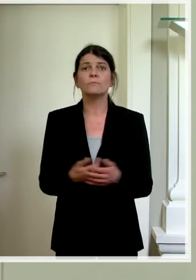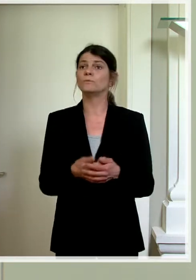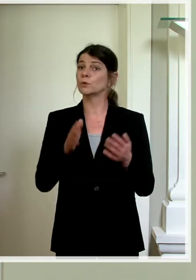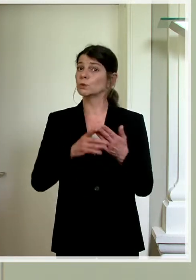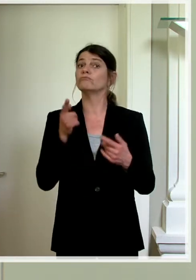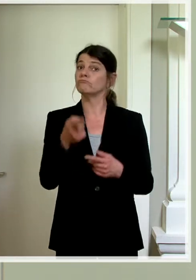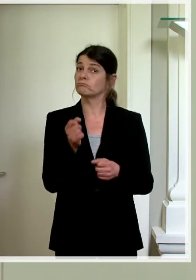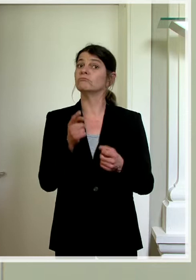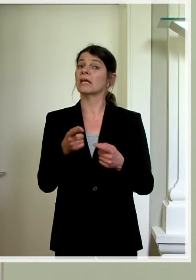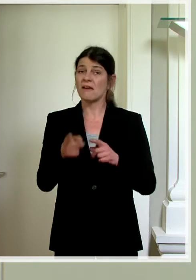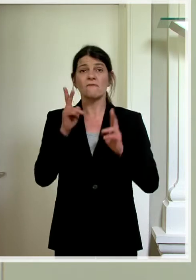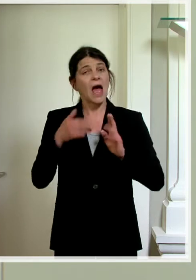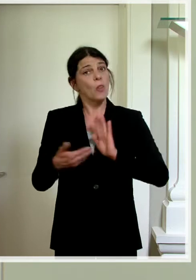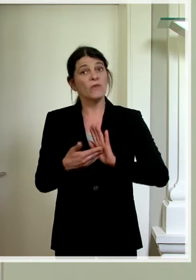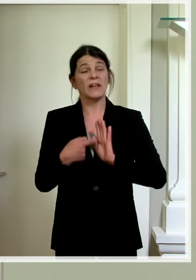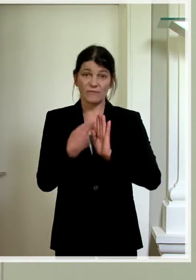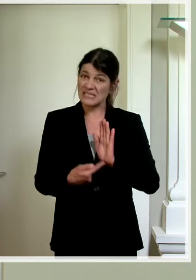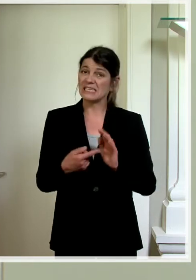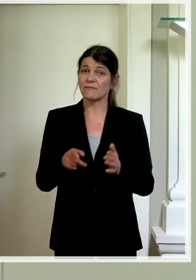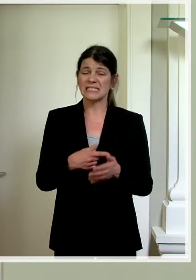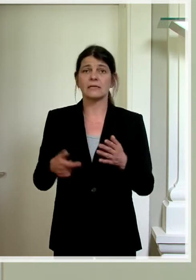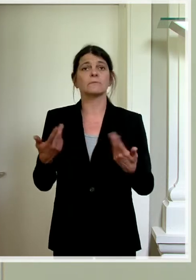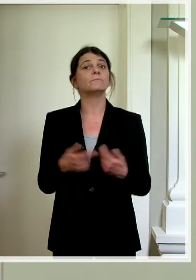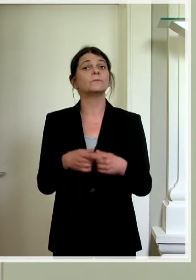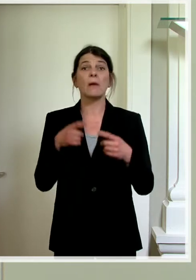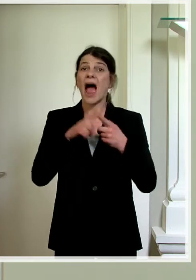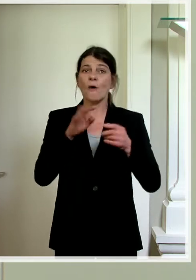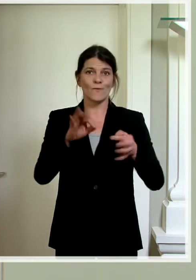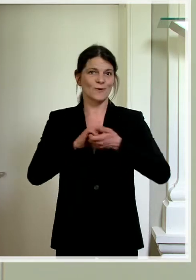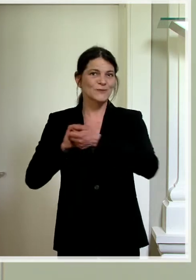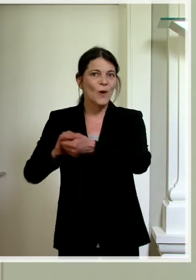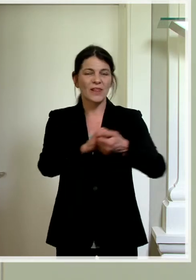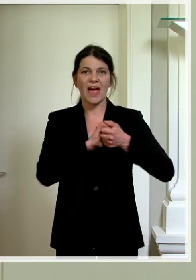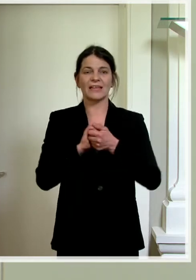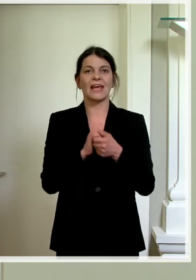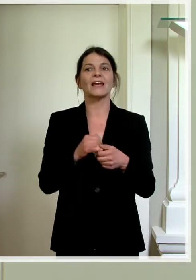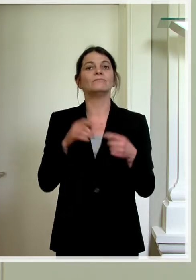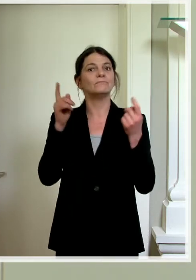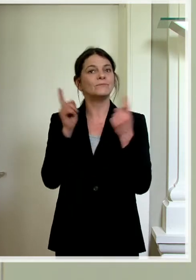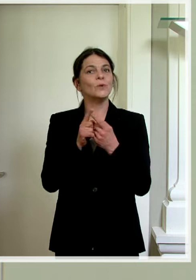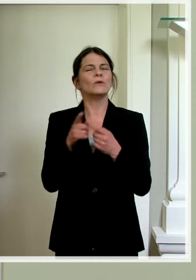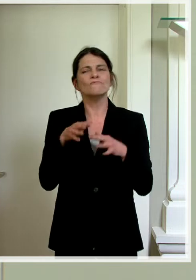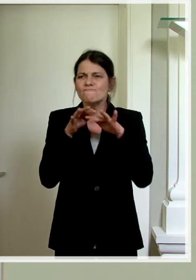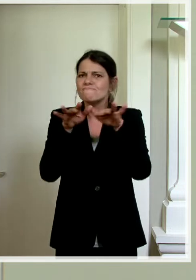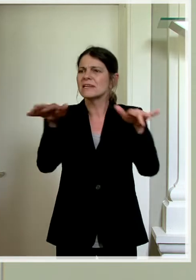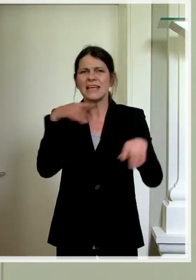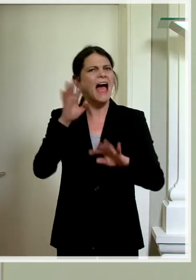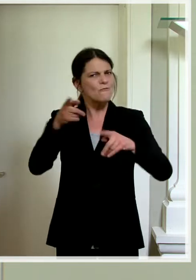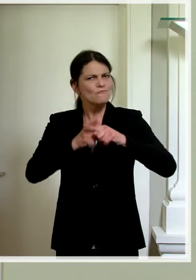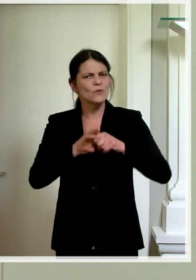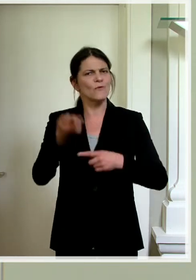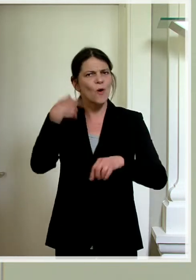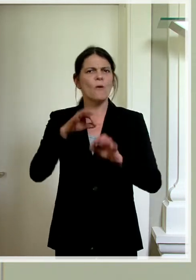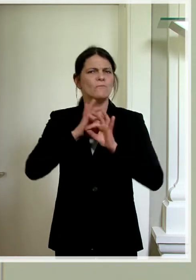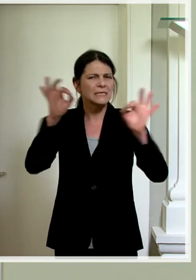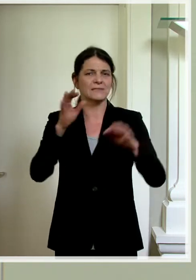notwendigen Verzicht. Aber vor allem auch für die Solidarität und die Verbreitung von Zuversicht und Optimismus auch in